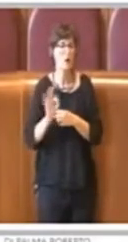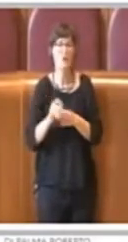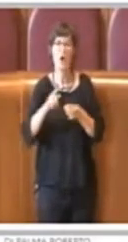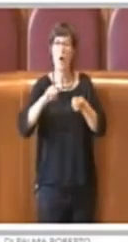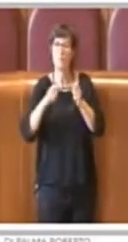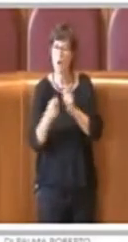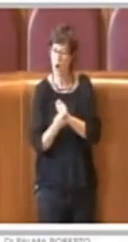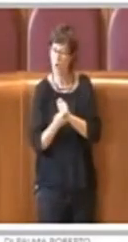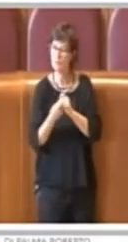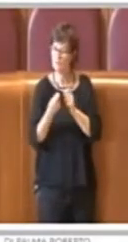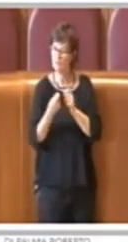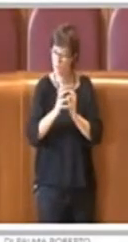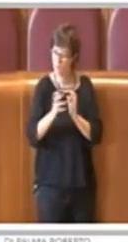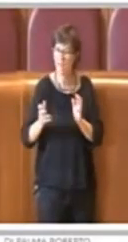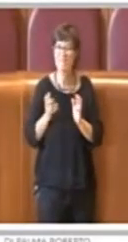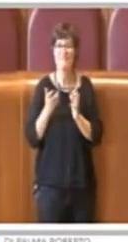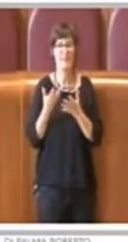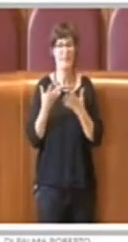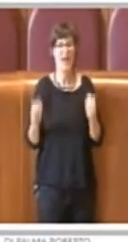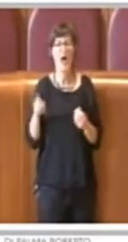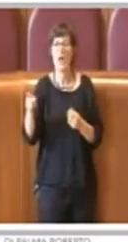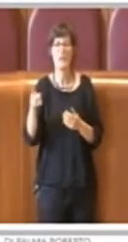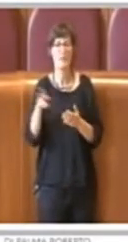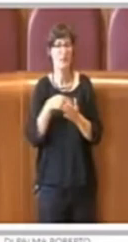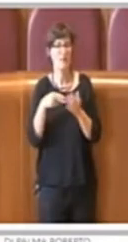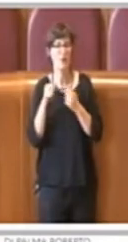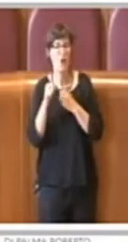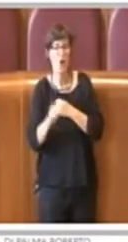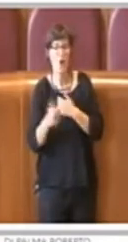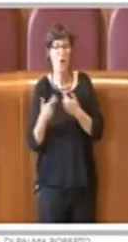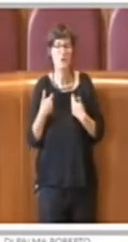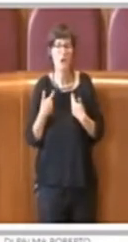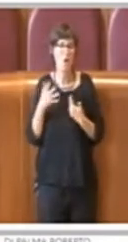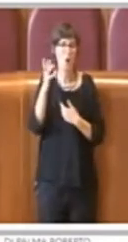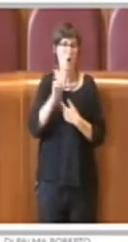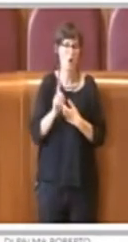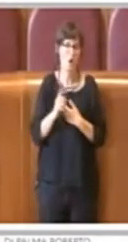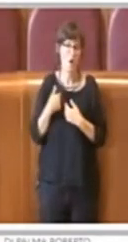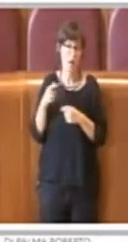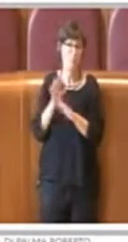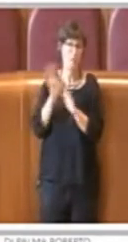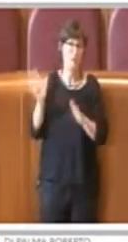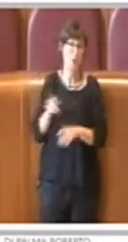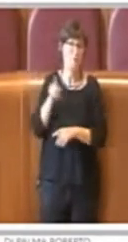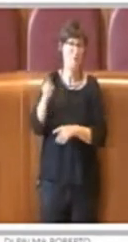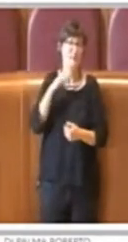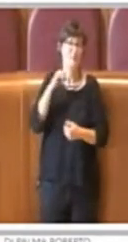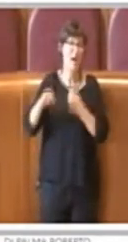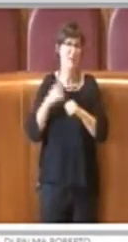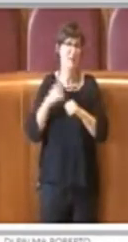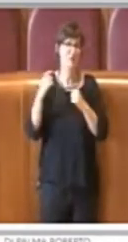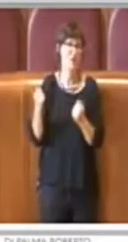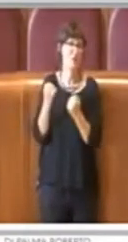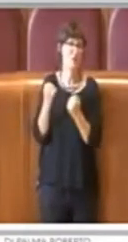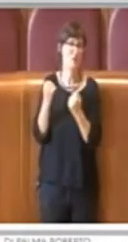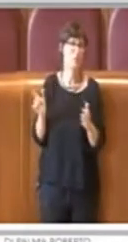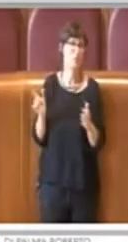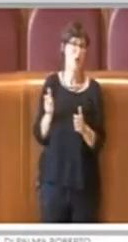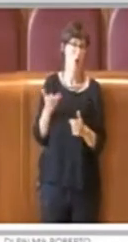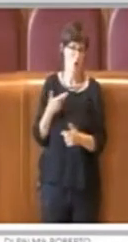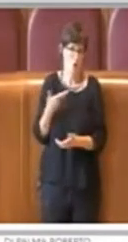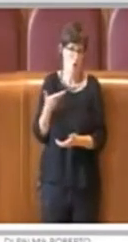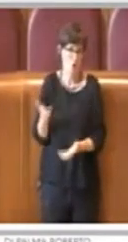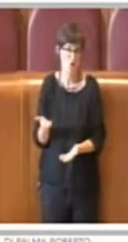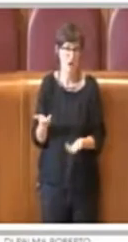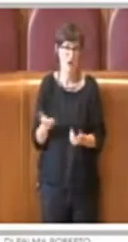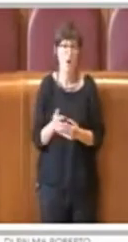indicazioni. Quindi io non ho capito, se questo non è un atteggiamento istruzionistico non capisco sinceramente quale lo sia.